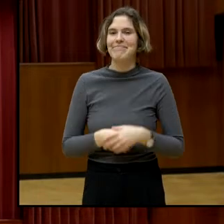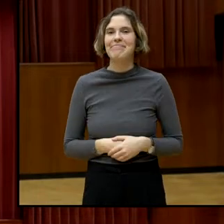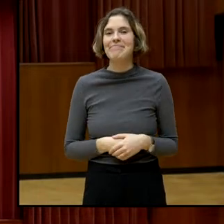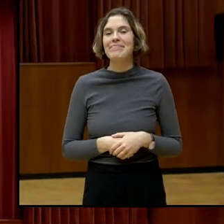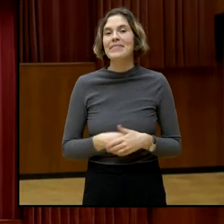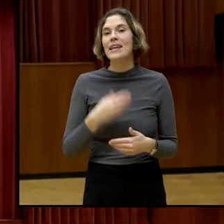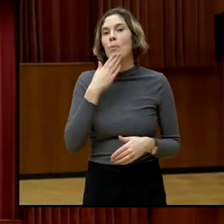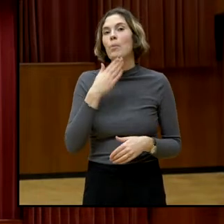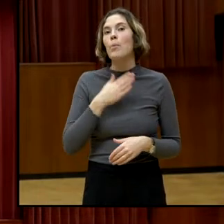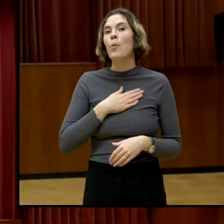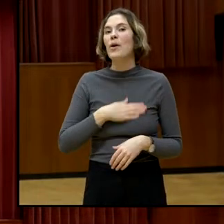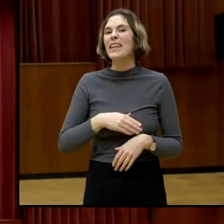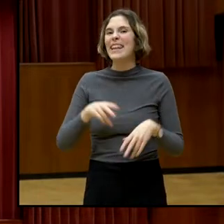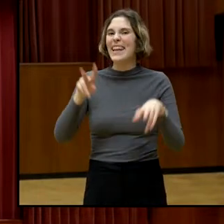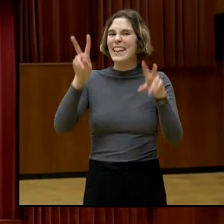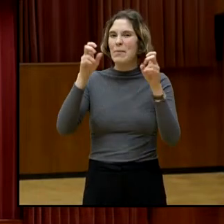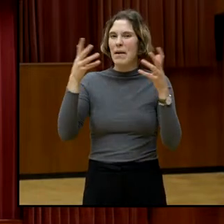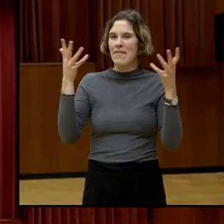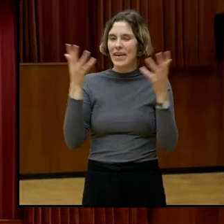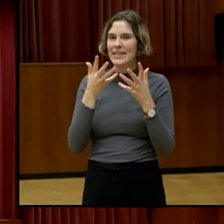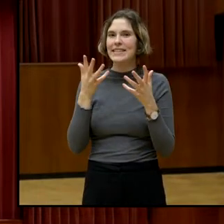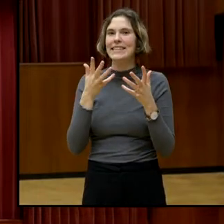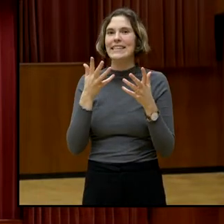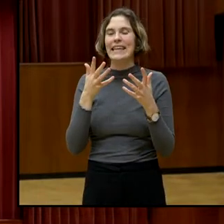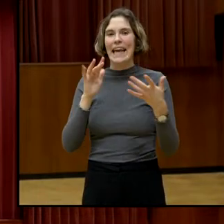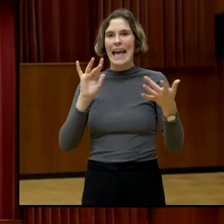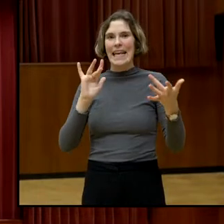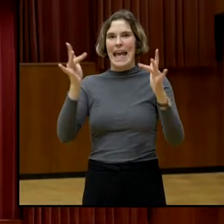das Thema gegen Öffentlichkeiten erzeugen,